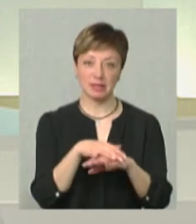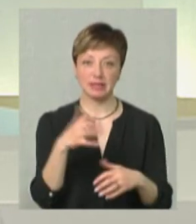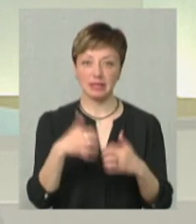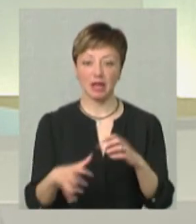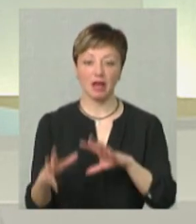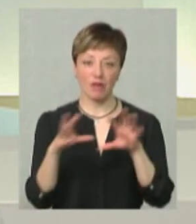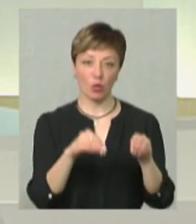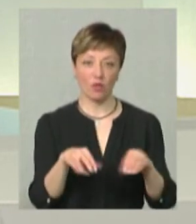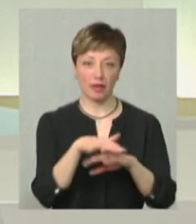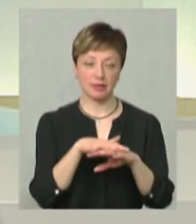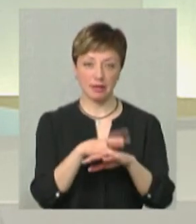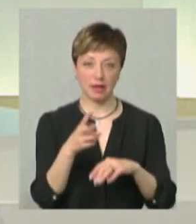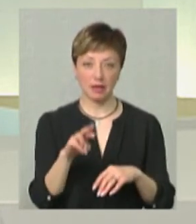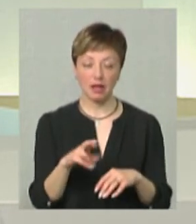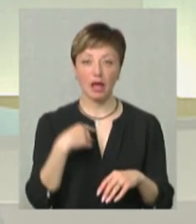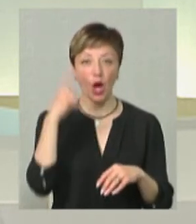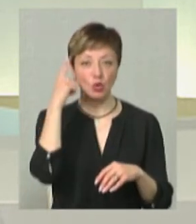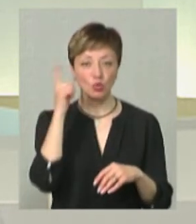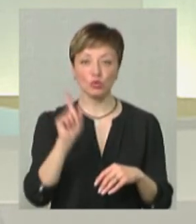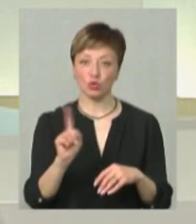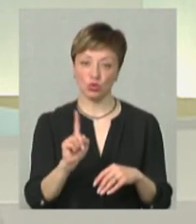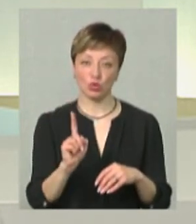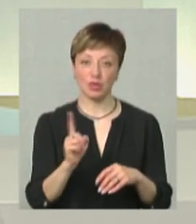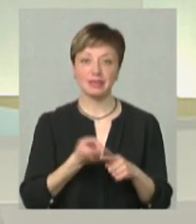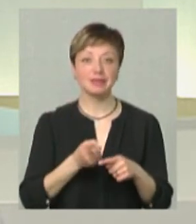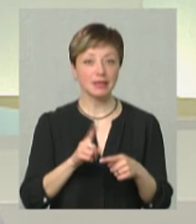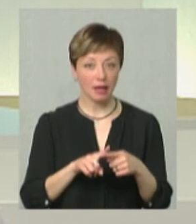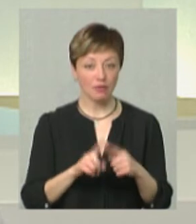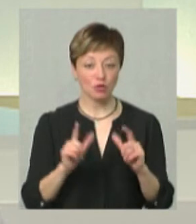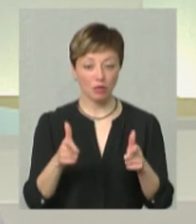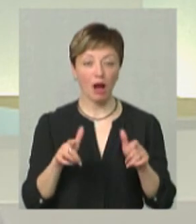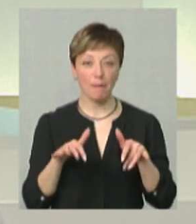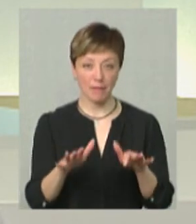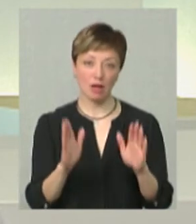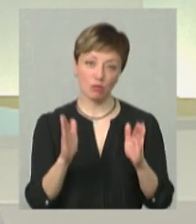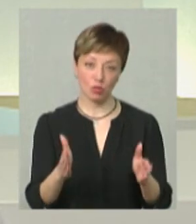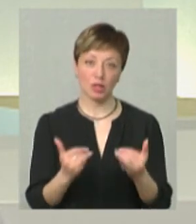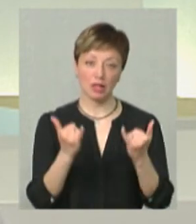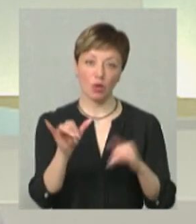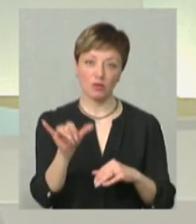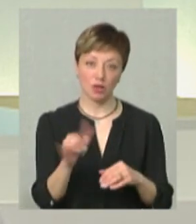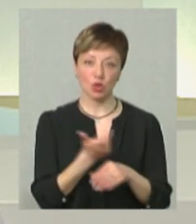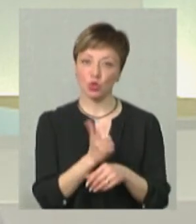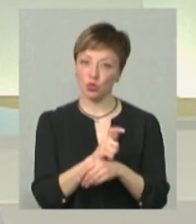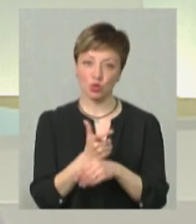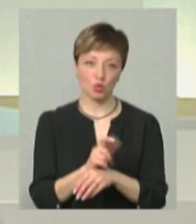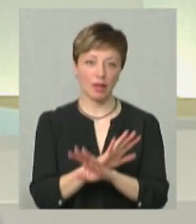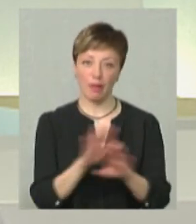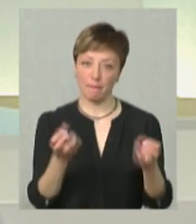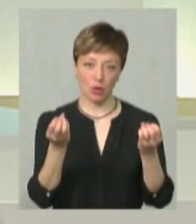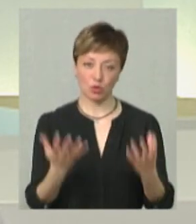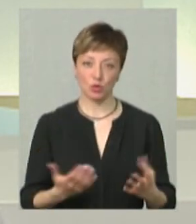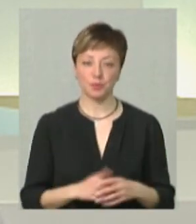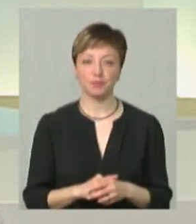серед евакуйованого населення. Тобто, я думаю, що ця вступна кампанія буде для вищів дуже і дуже непростою.